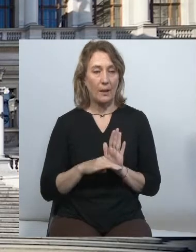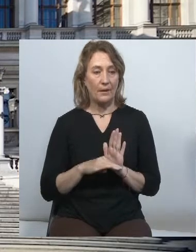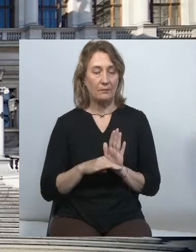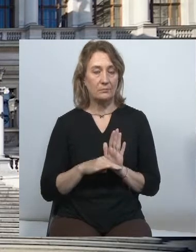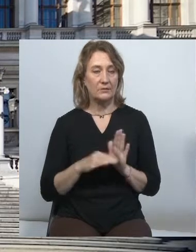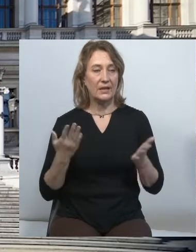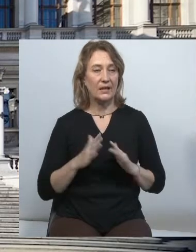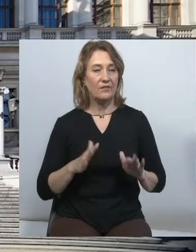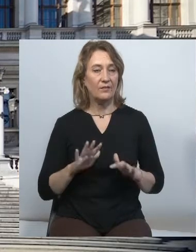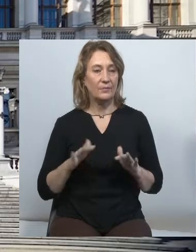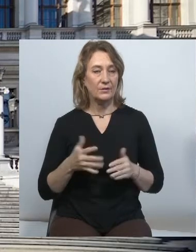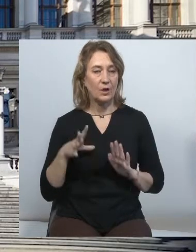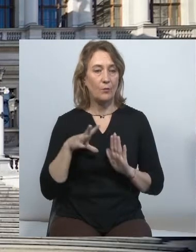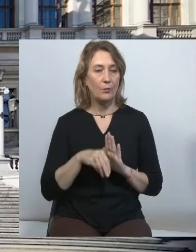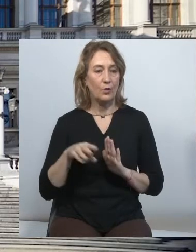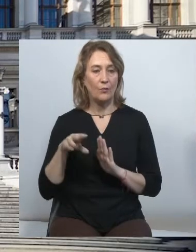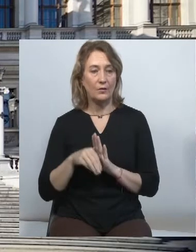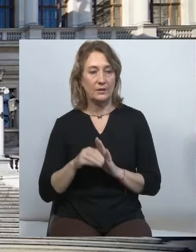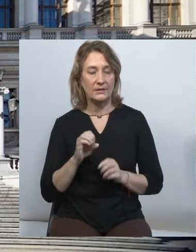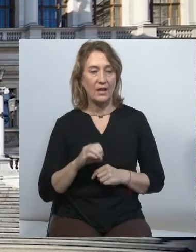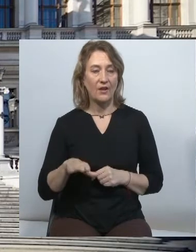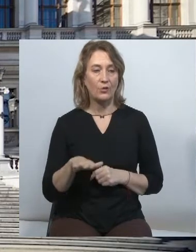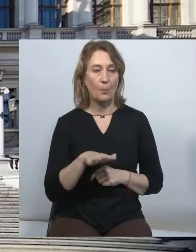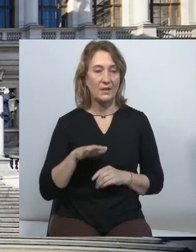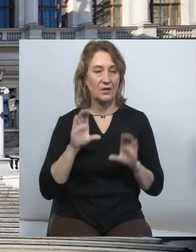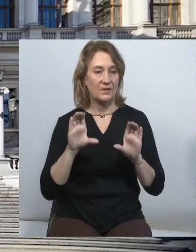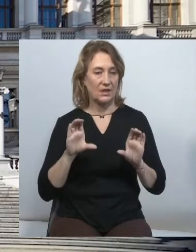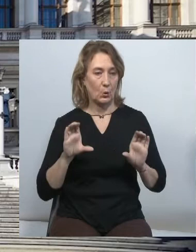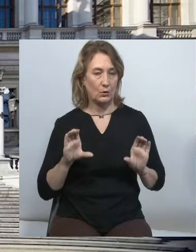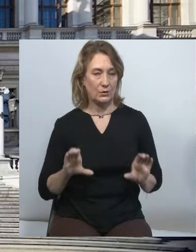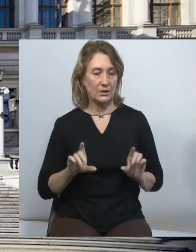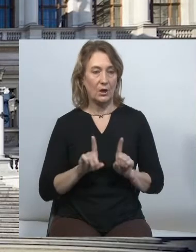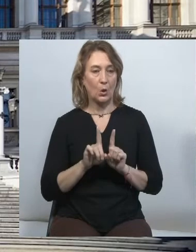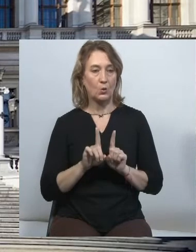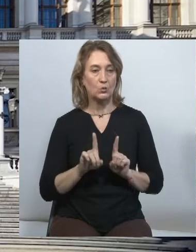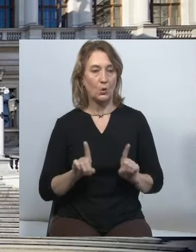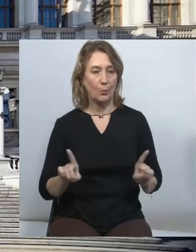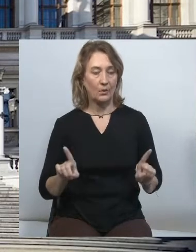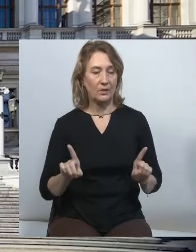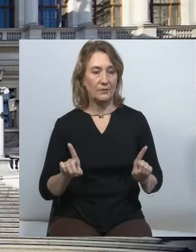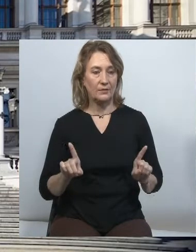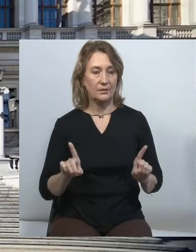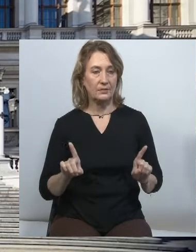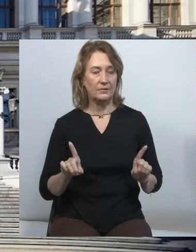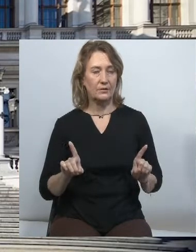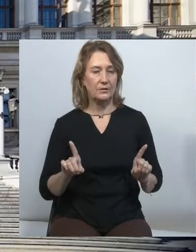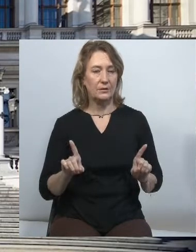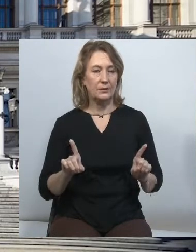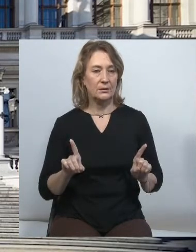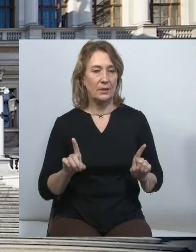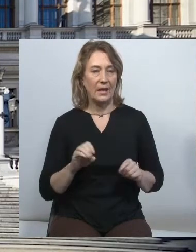які відбуваються щодо впровадження європейського законодавства, особливо про стандарти Європейського Союзу.